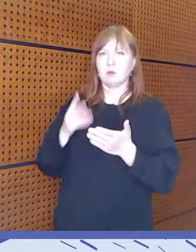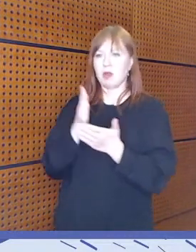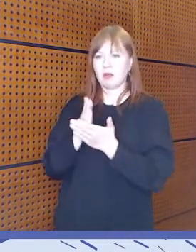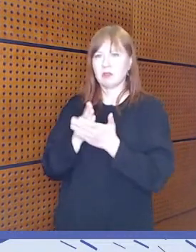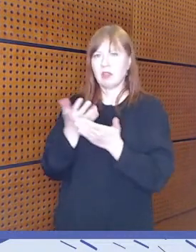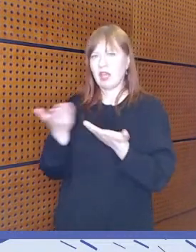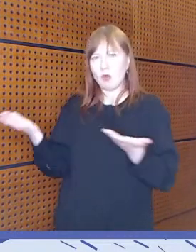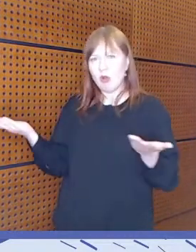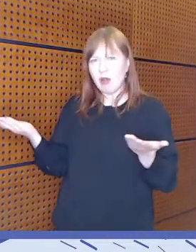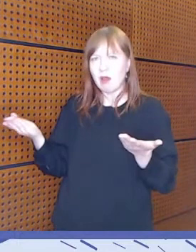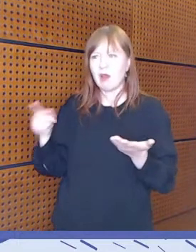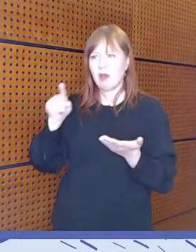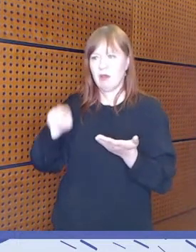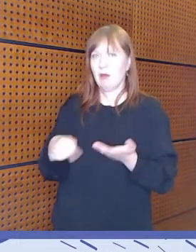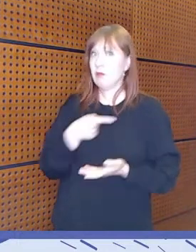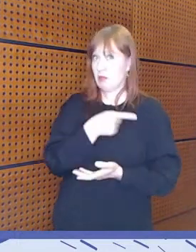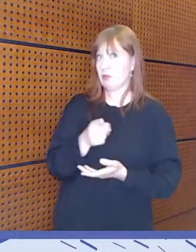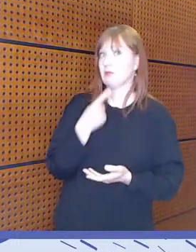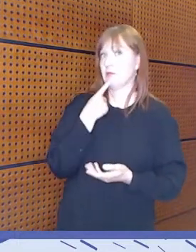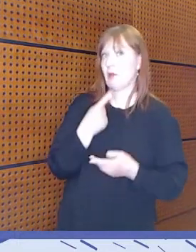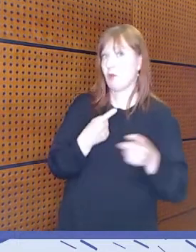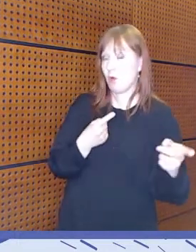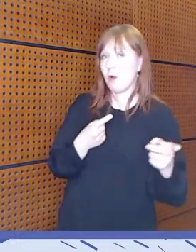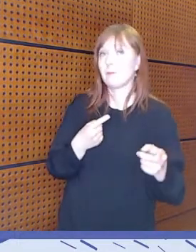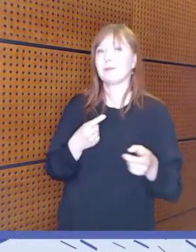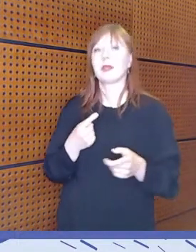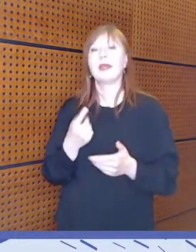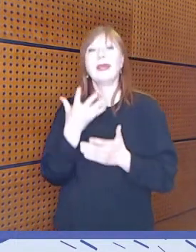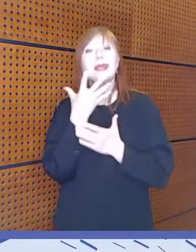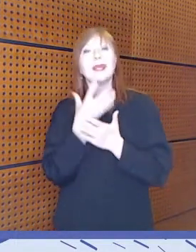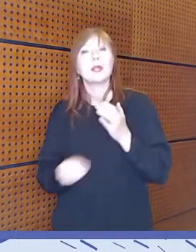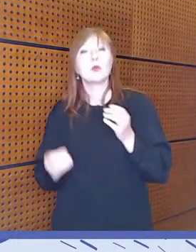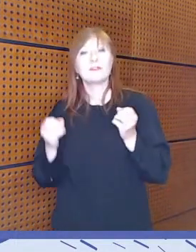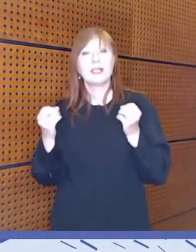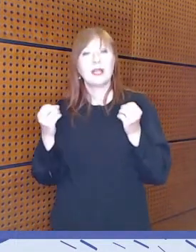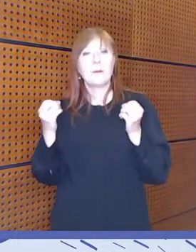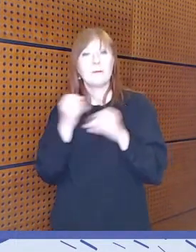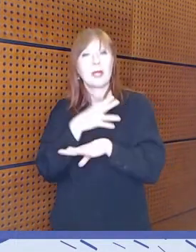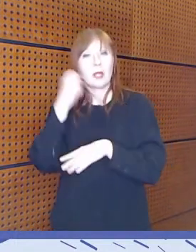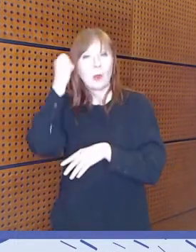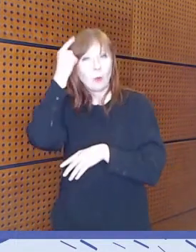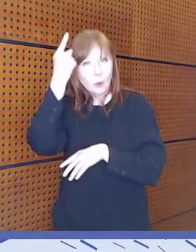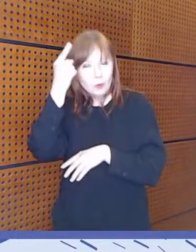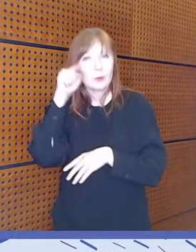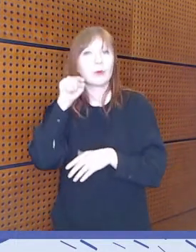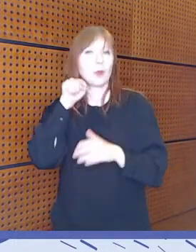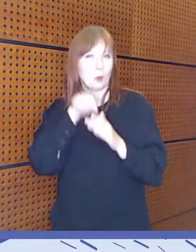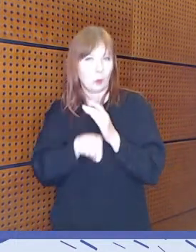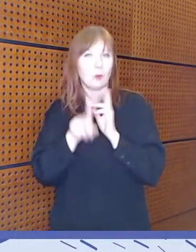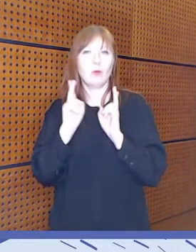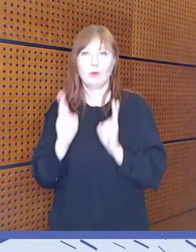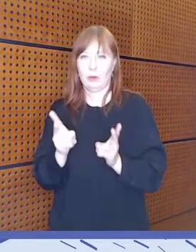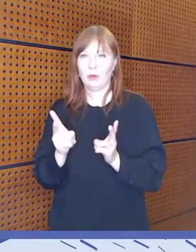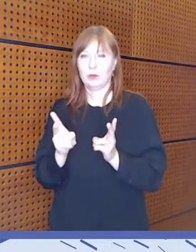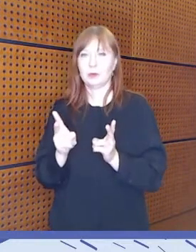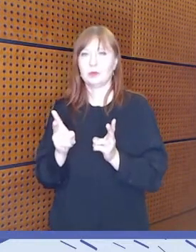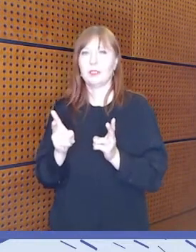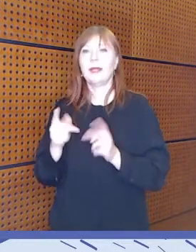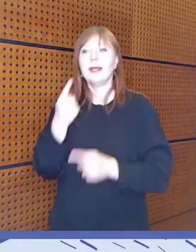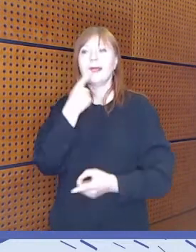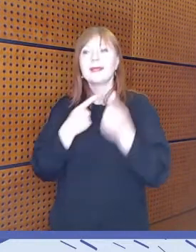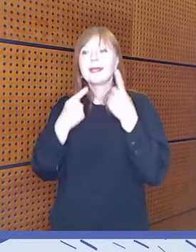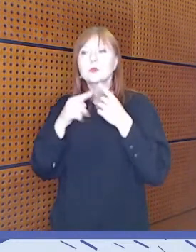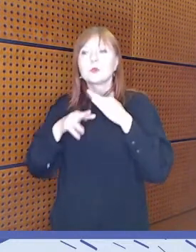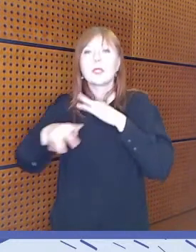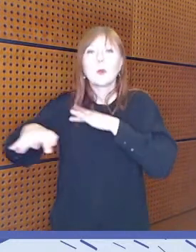Osa tätä inklusiivista mediakulttuuria on myöskin se, että meillä on turvallinen syrjimätön keskustelu